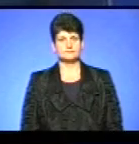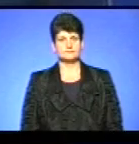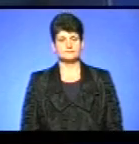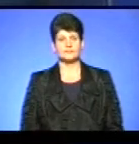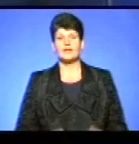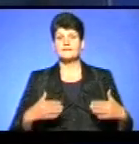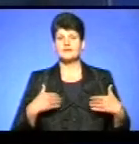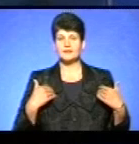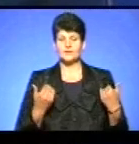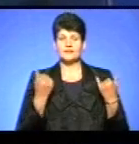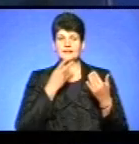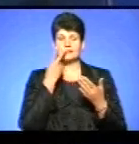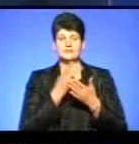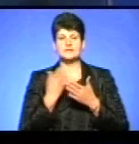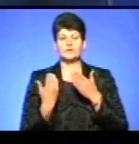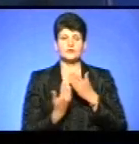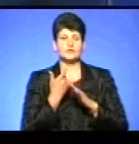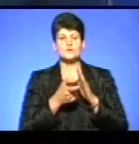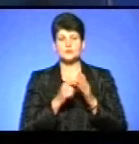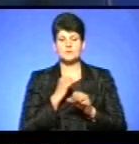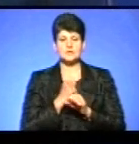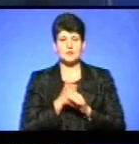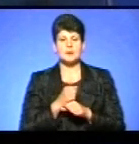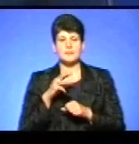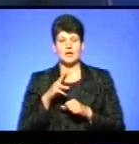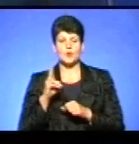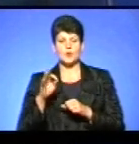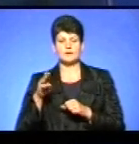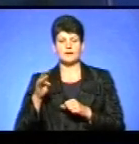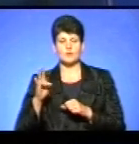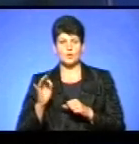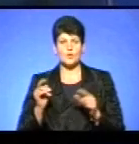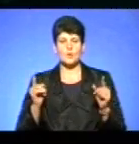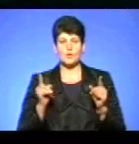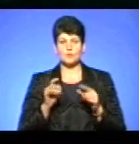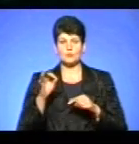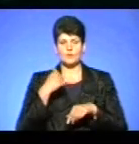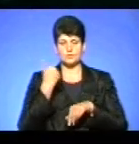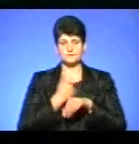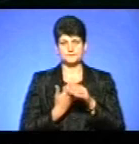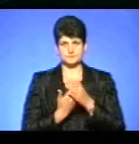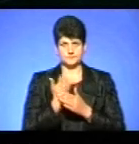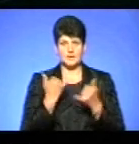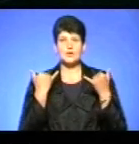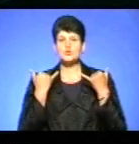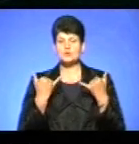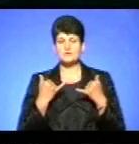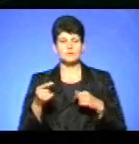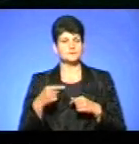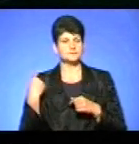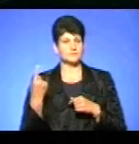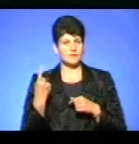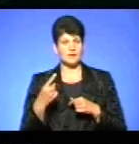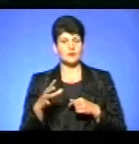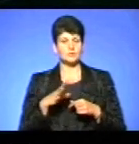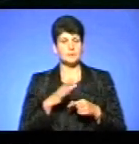Вітаю, ви дивитесь новини. У студії працює Марія Котенко. Коротко про головне. Сьогодні на Тернопільщину